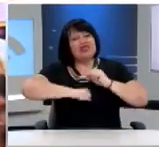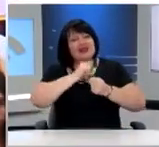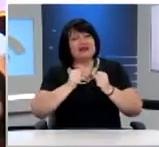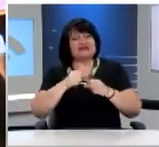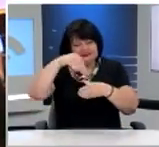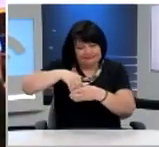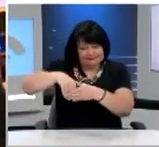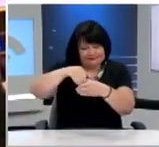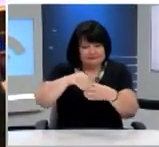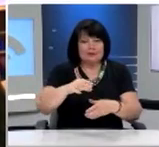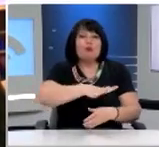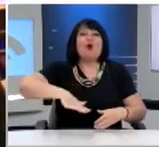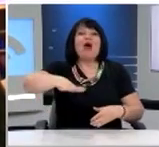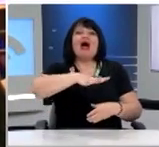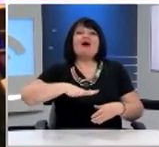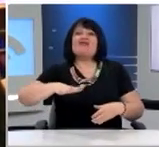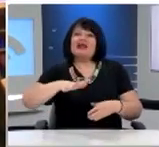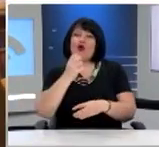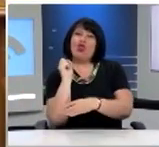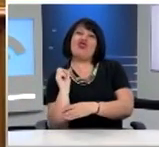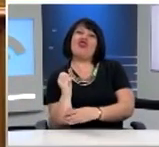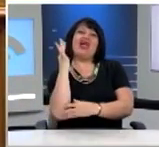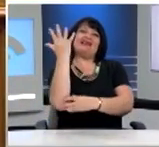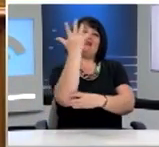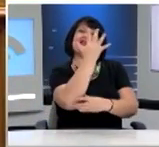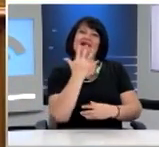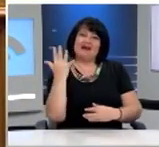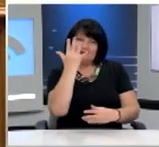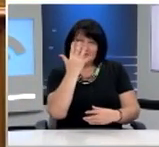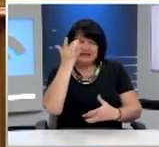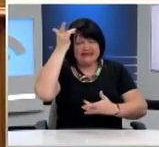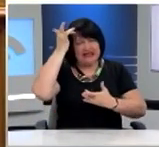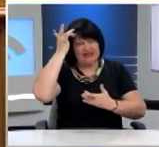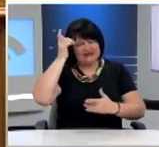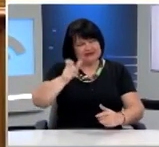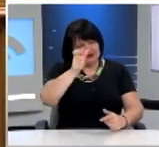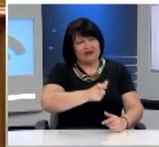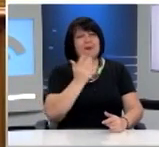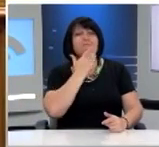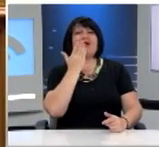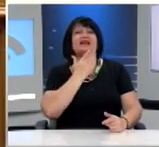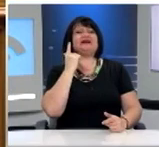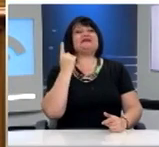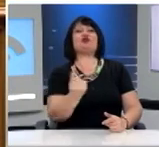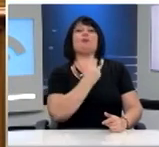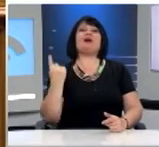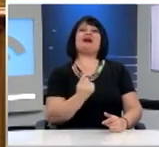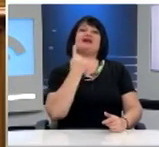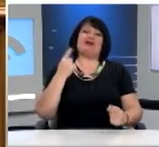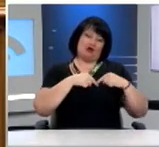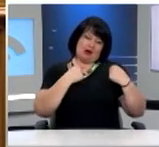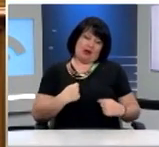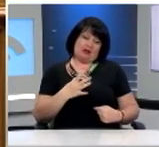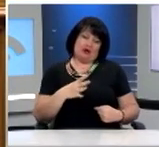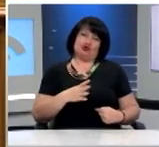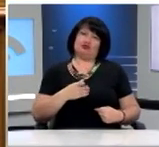δεντροφίτευση στους προάβριους χώρους του σχολείου με σκοπό την πρόοδηση της περιβαλλοντικής συνείδησης. Αυτές τις δράσεις της αγκαλιάζει το αίσθημα του εθελοντισμού